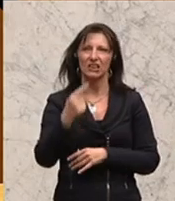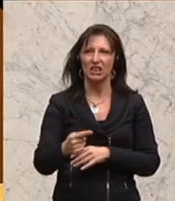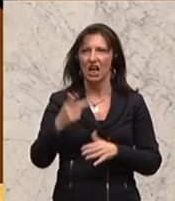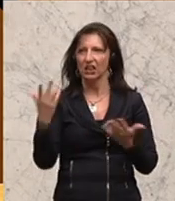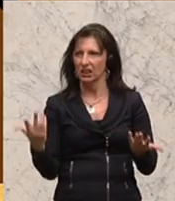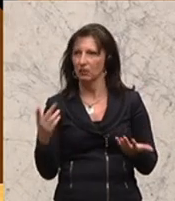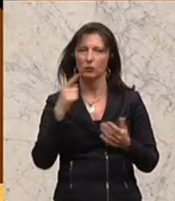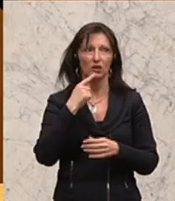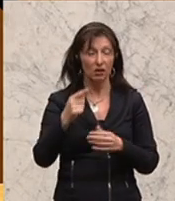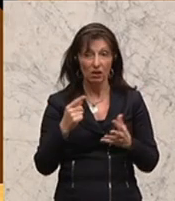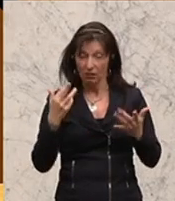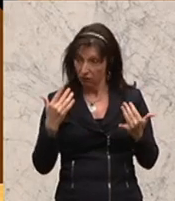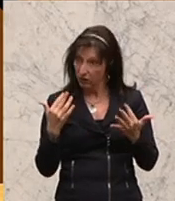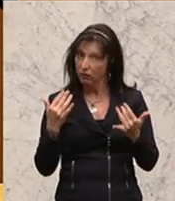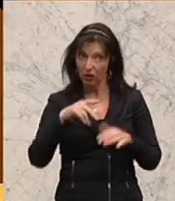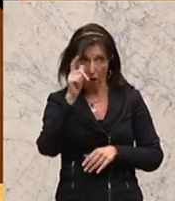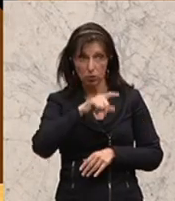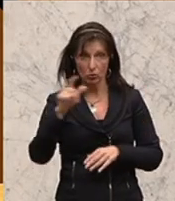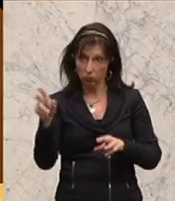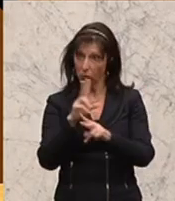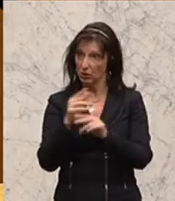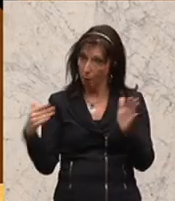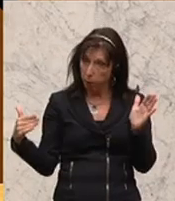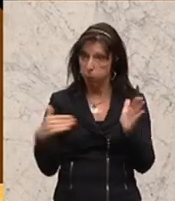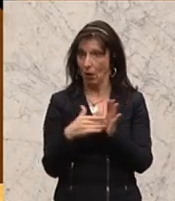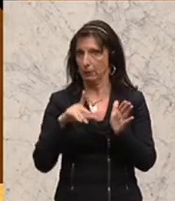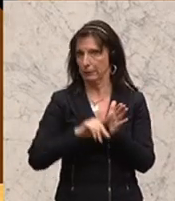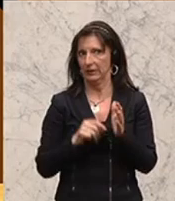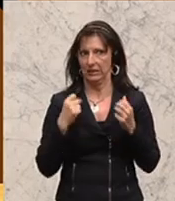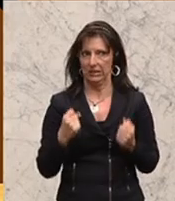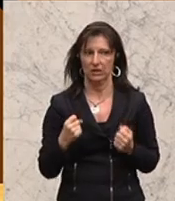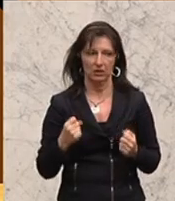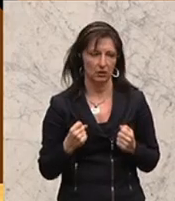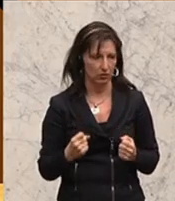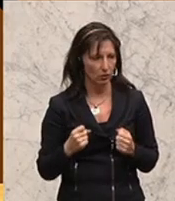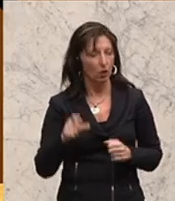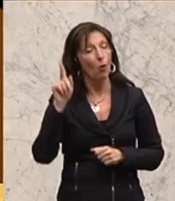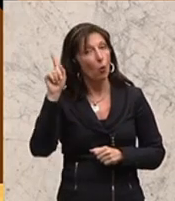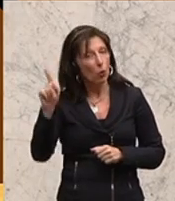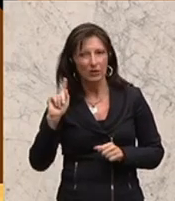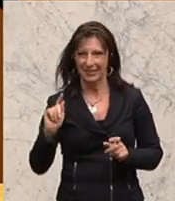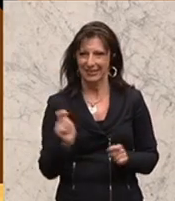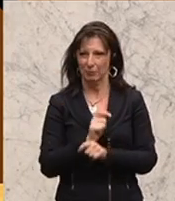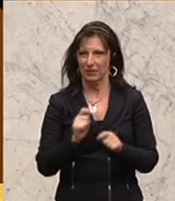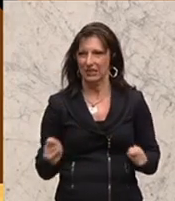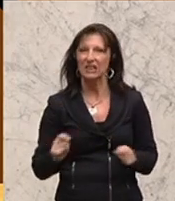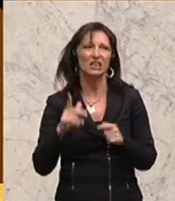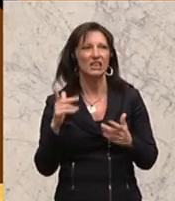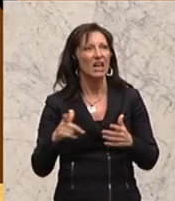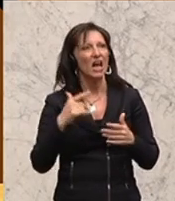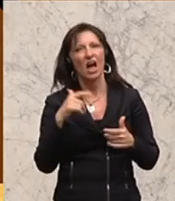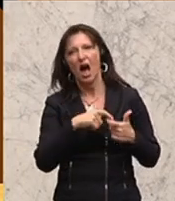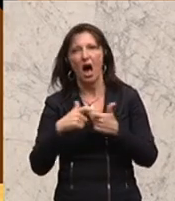Sie darauf hin, wie viele Menschen in Österreich angewiesen sind. Und es kann nicht, und das ist die Hauptaussage, es kann nicht von der Postleitzahl